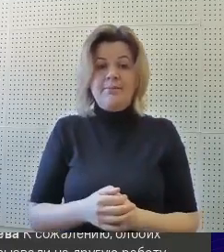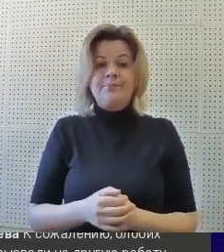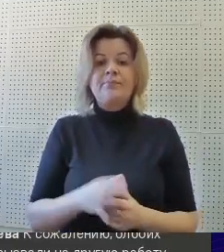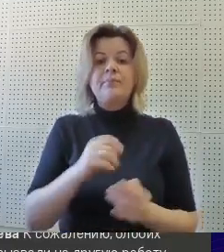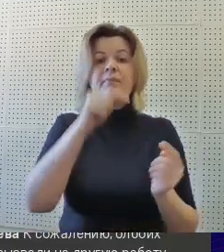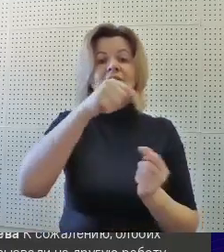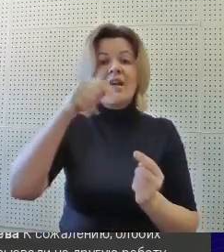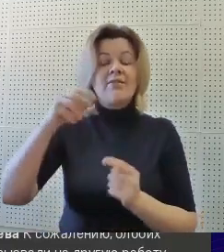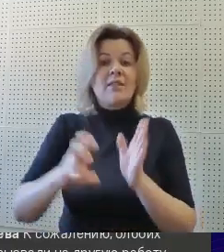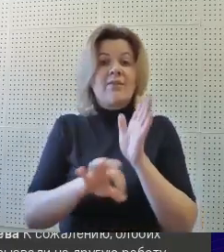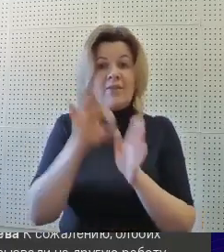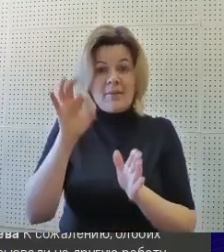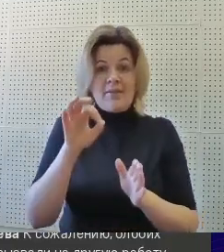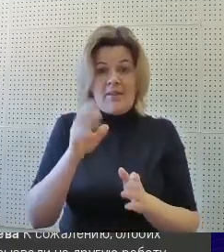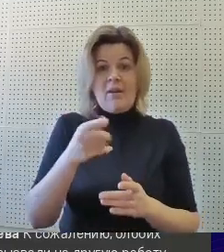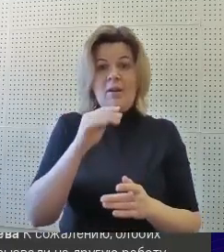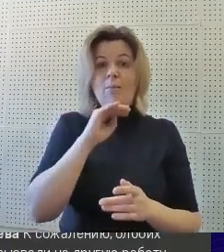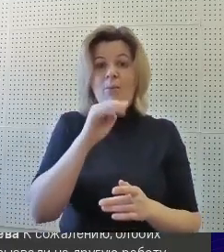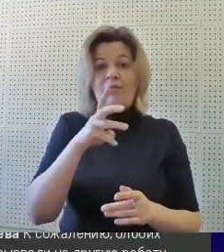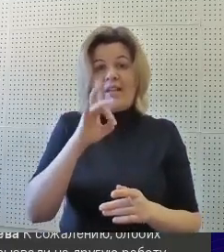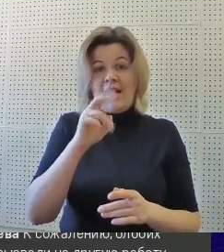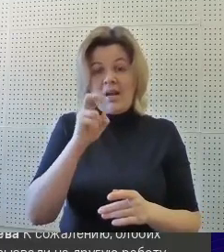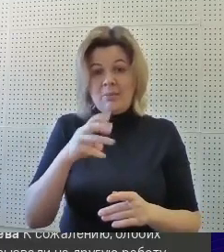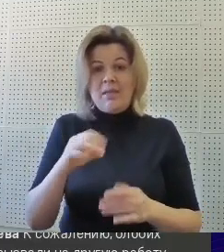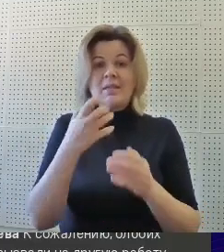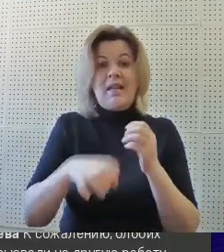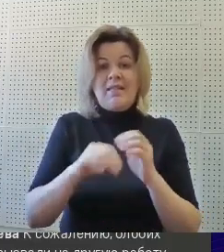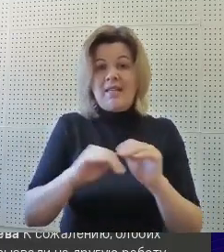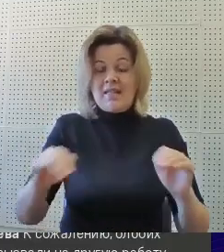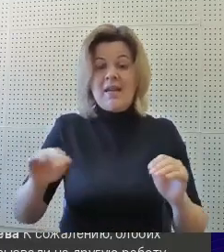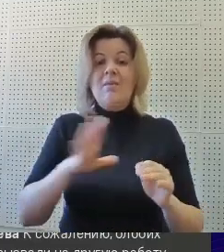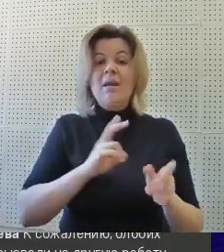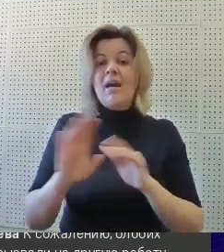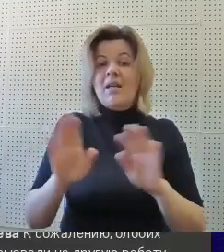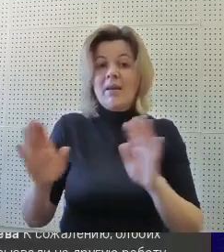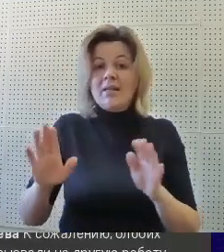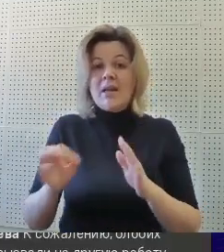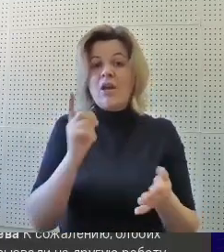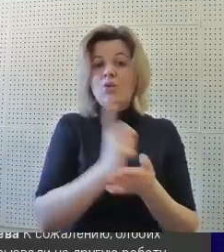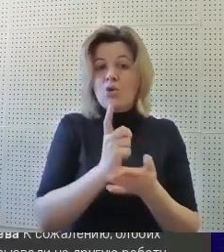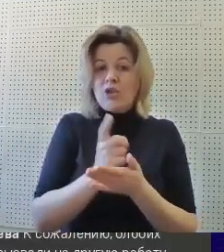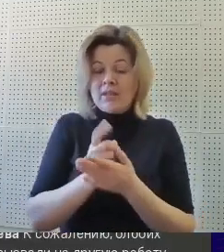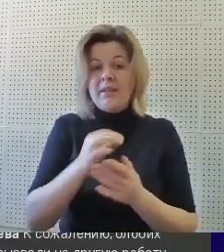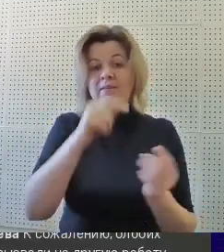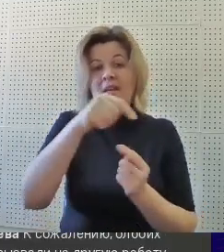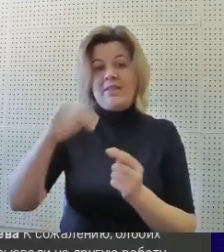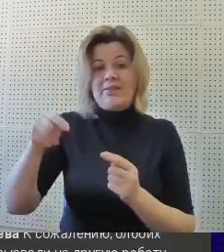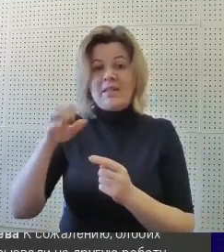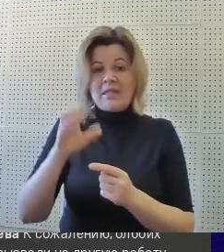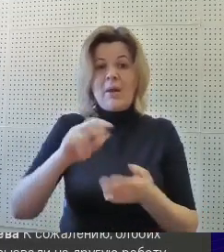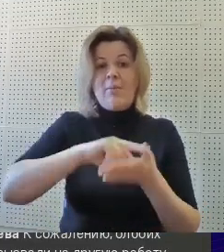В соответствии с выигранными профтреками среди детей были распределены должности в соответствии со схемой